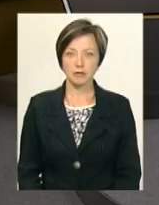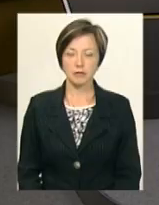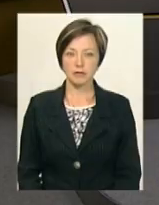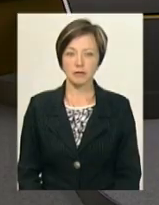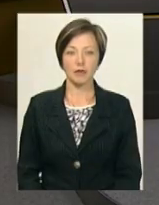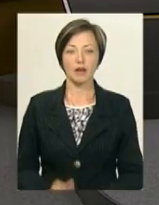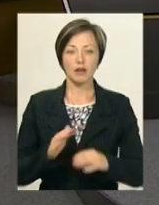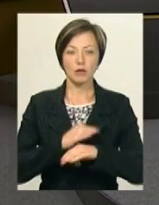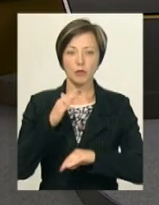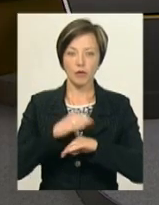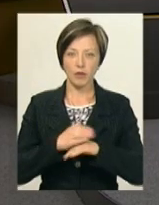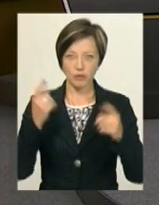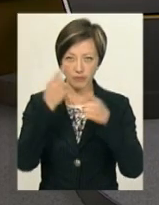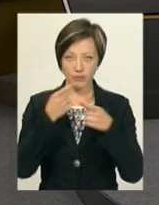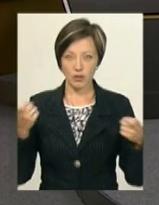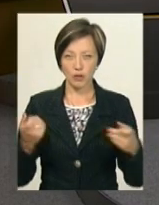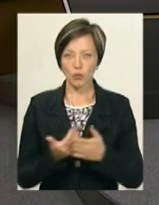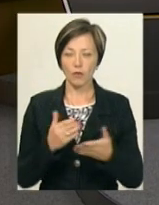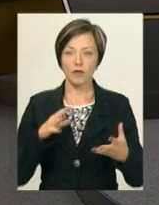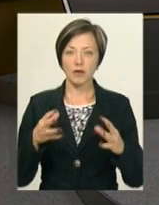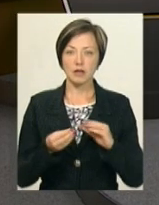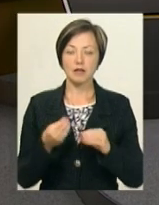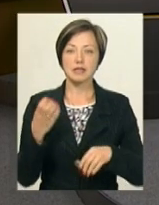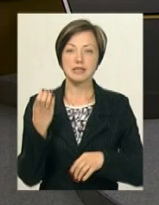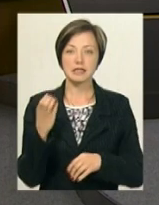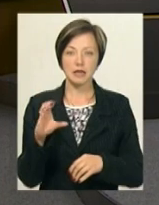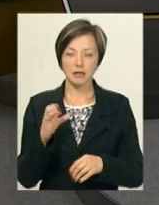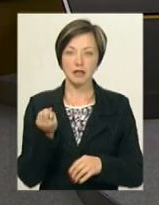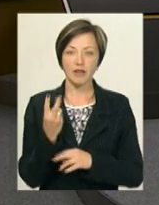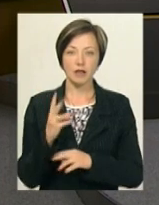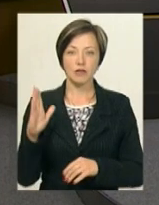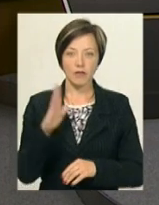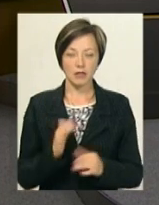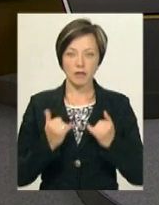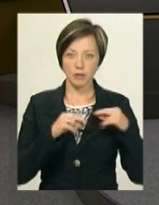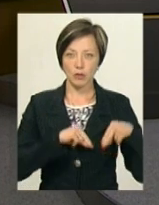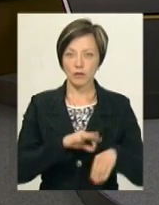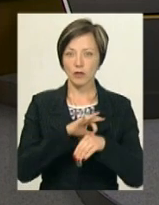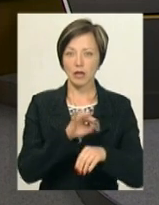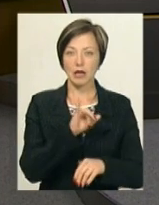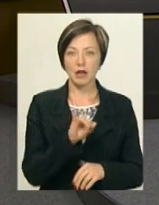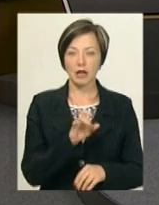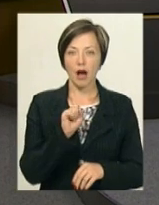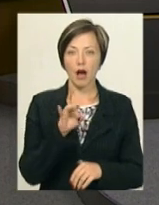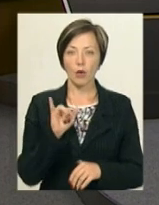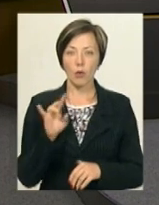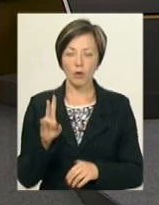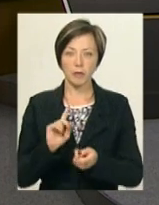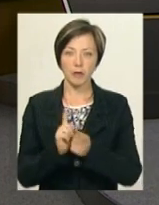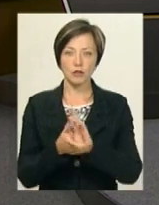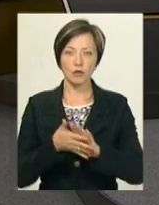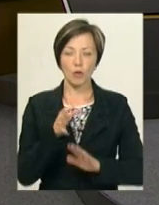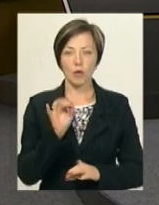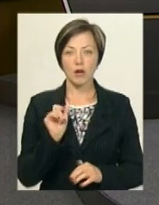Доброго вечора! В ефірі підсумковий випуск новин середи 12 вересня. У студії працюють ведуча Ірина Аріон та перекладач на